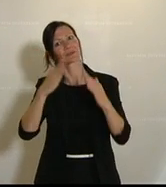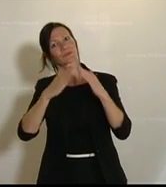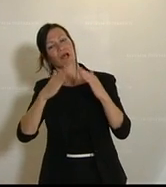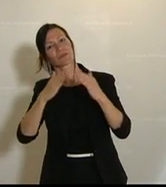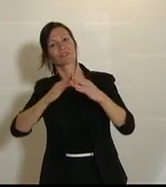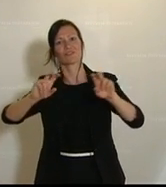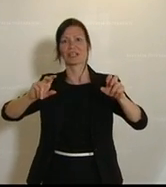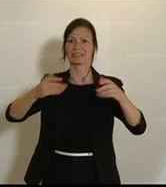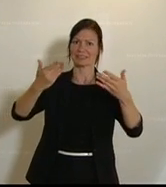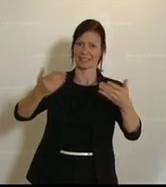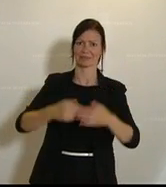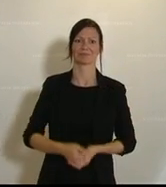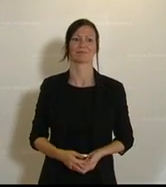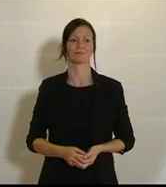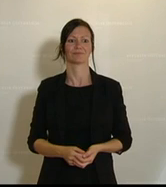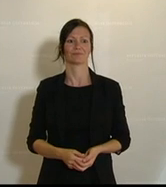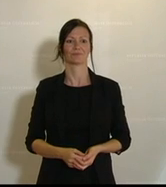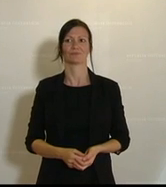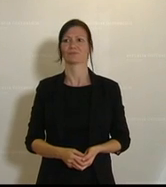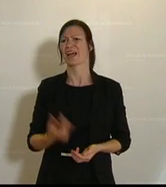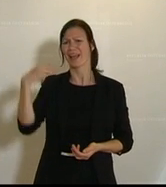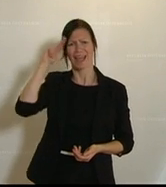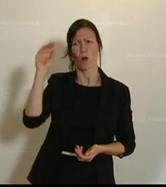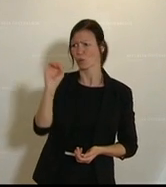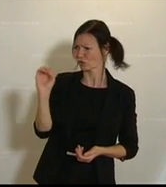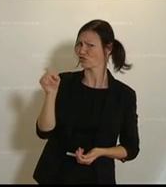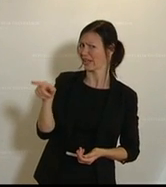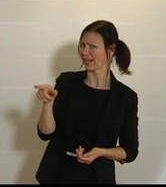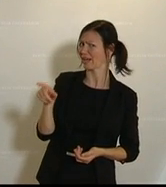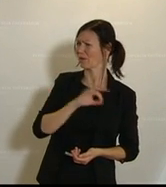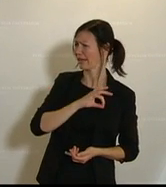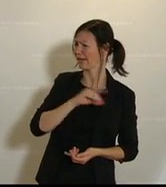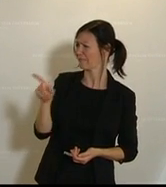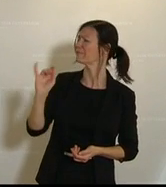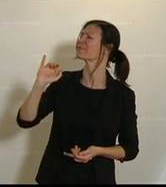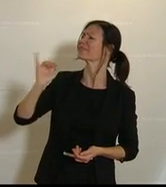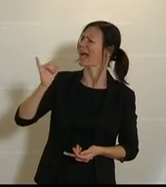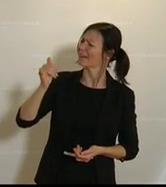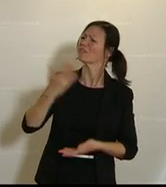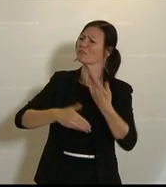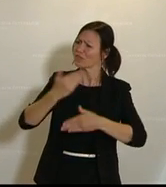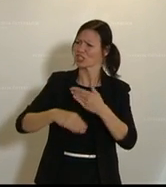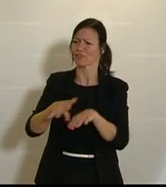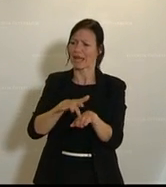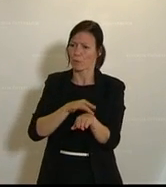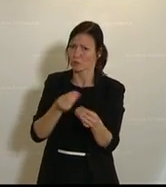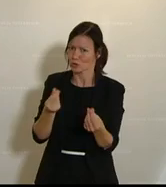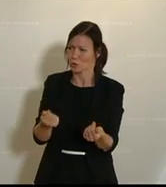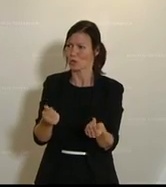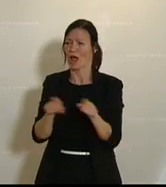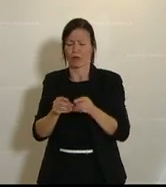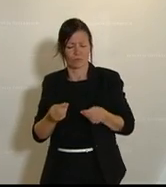Kollege Ottenschläger. Wirtschaft ist Emotion, Wirtschaft ist Gefühl und hat